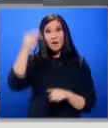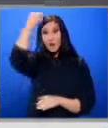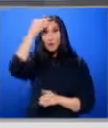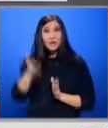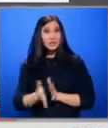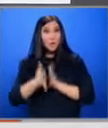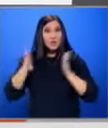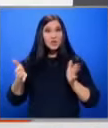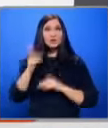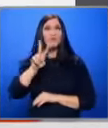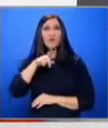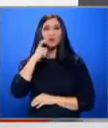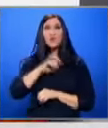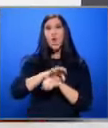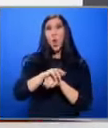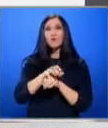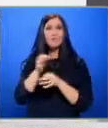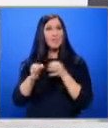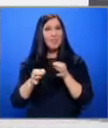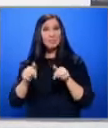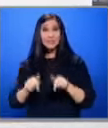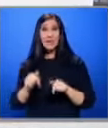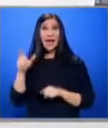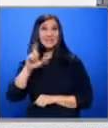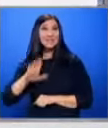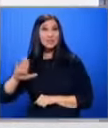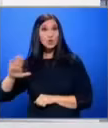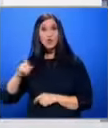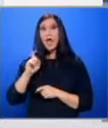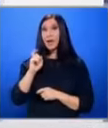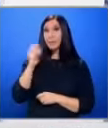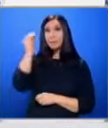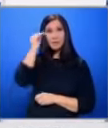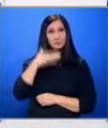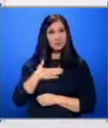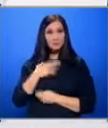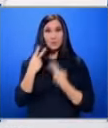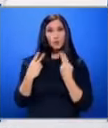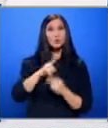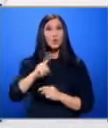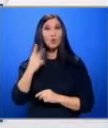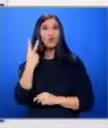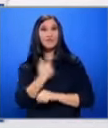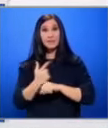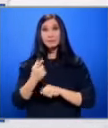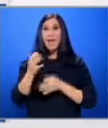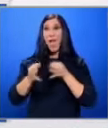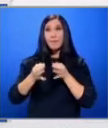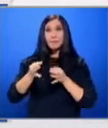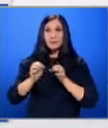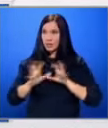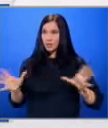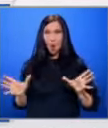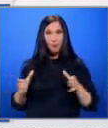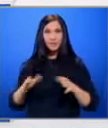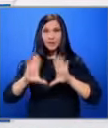След две години ковид пандемия Сега сезонният грип припомни за себе си Прогнозите са до две седмици Епидемията да обхване цялата страна